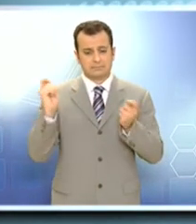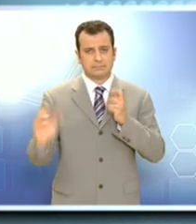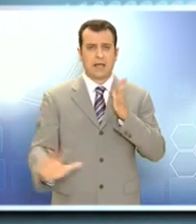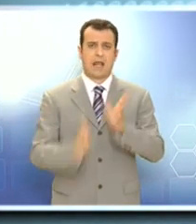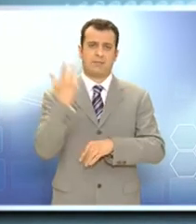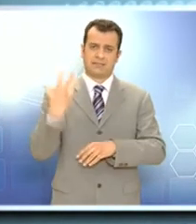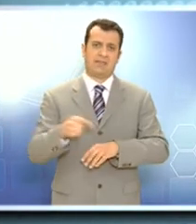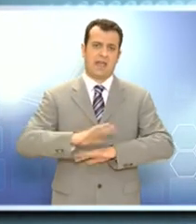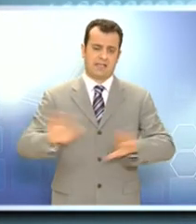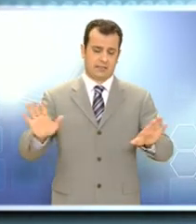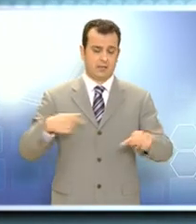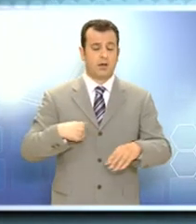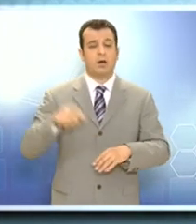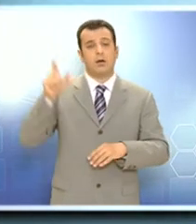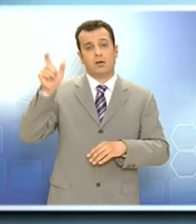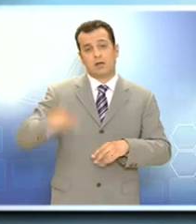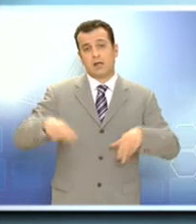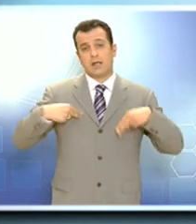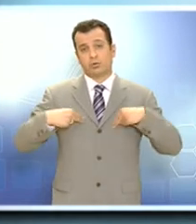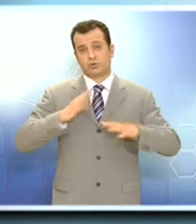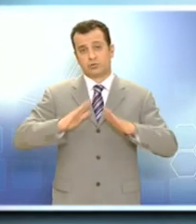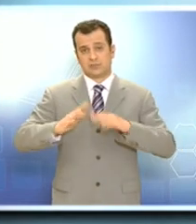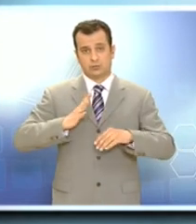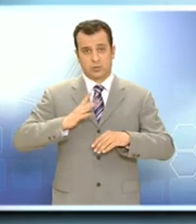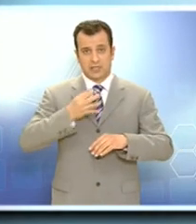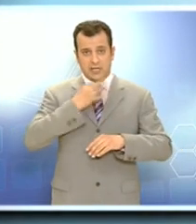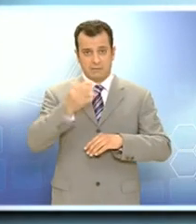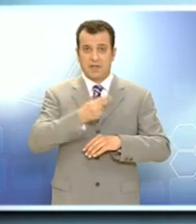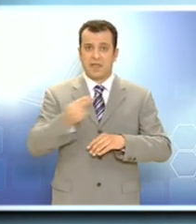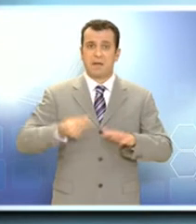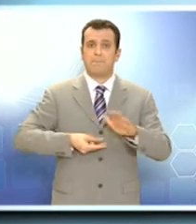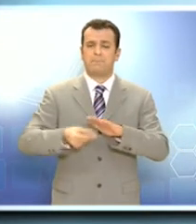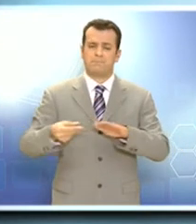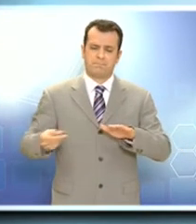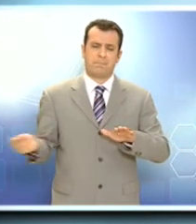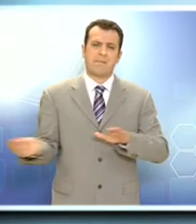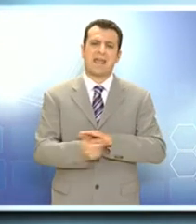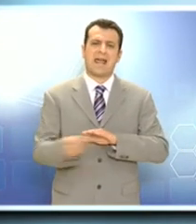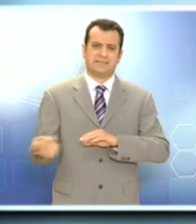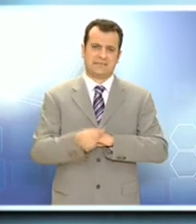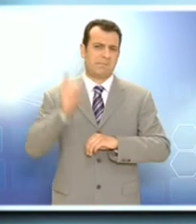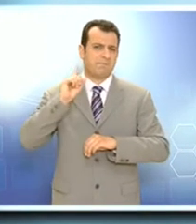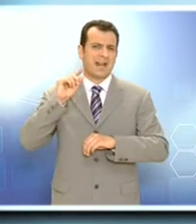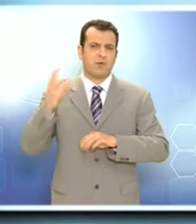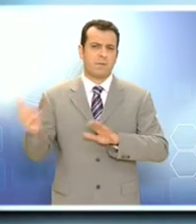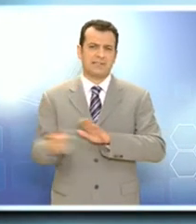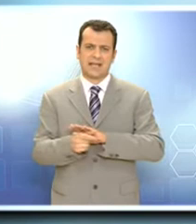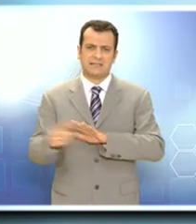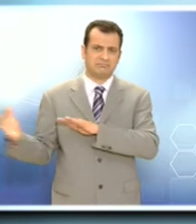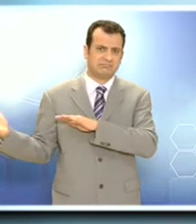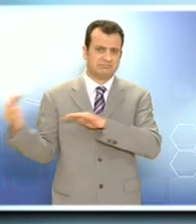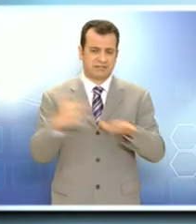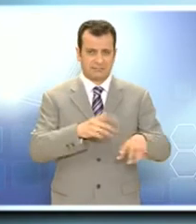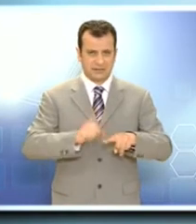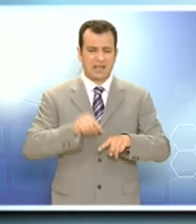οικονομίας. Ο Υπουργός Προστασίας του Πολίτη αναφέρθηκε και στο Ματανασταυτικό, επισημένοντας ότι η ροή παράνομης μετανάστευσης αποτελεί